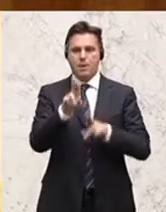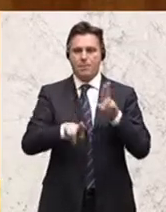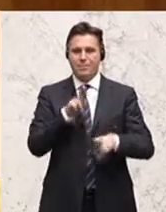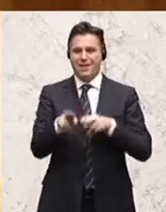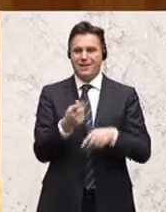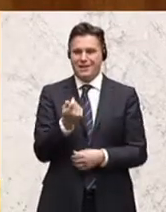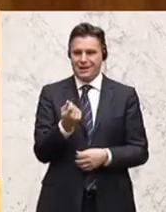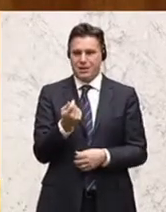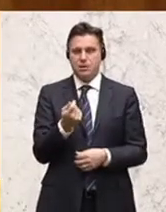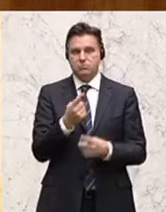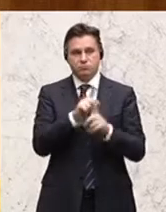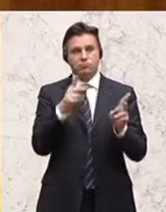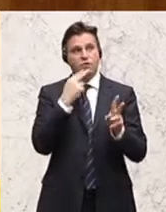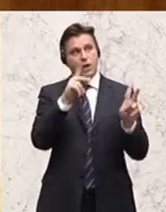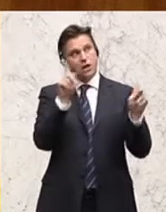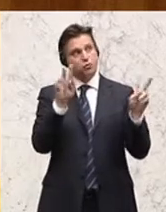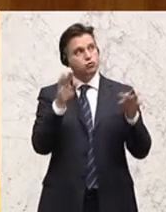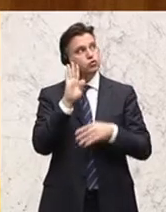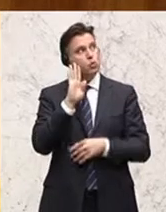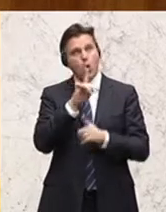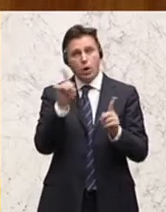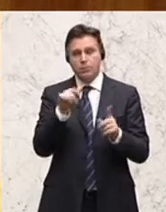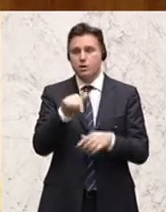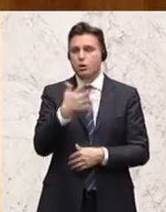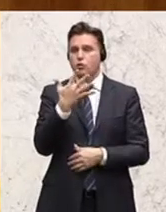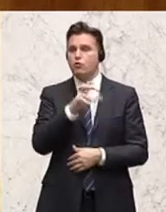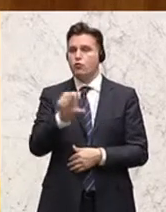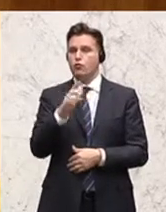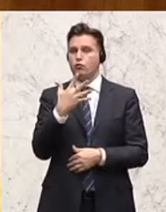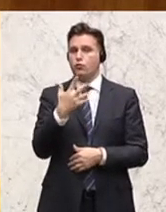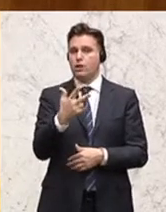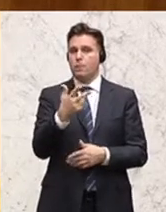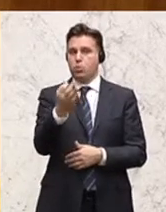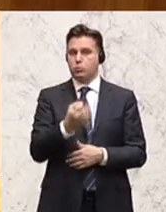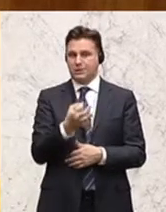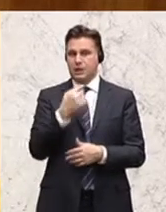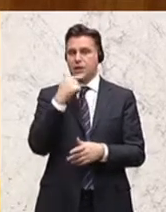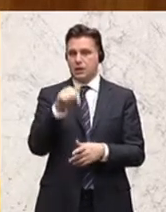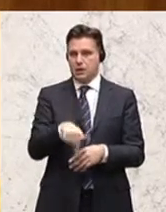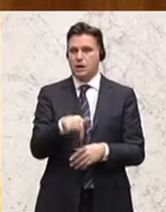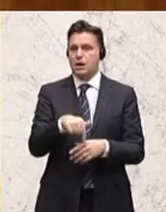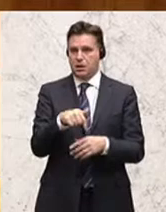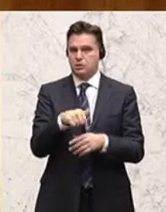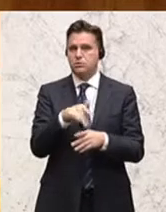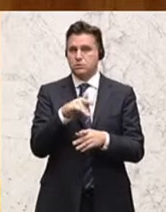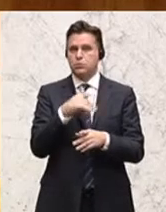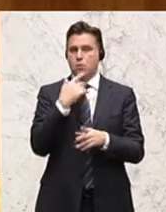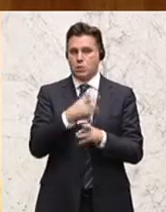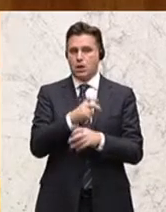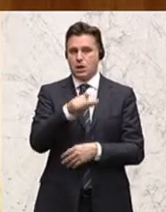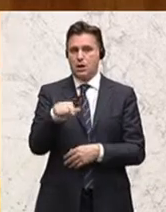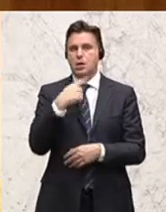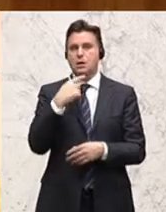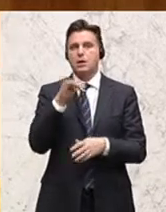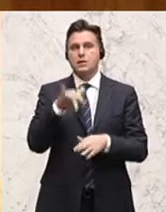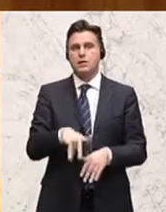Das sind, geschätzte Zuhörerinnen und Zuhörer, 5,35 Prozent aller Menschen, die in Österreich leben. Und das gesamte Pflegegeldsystem,